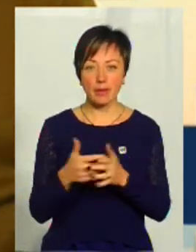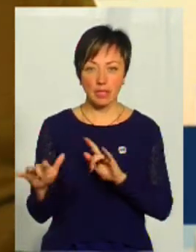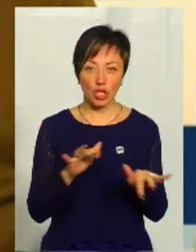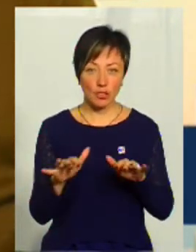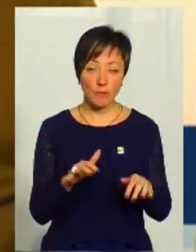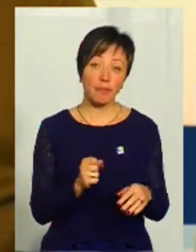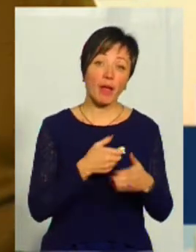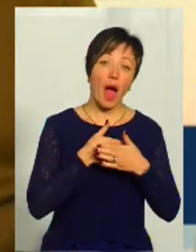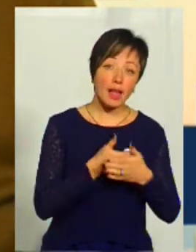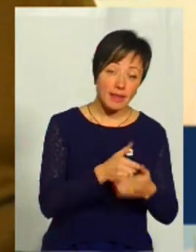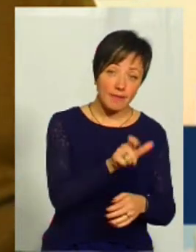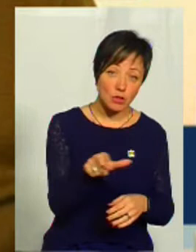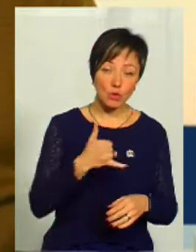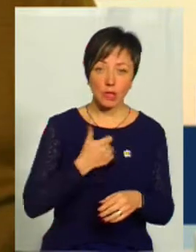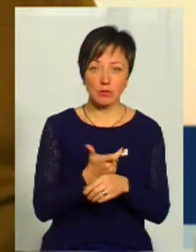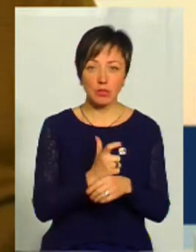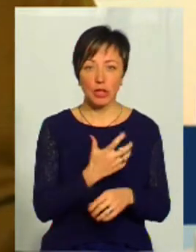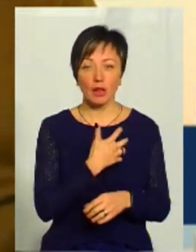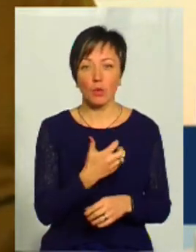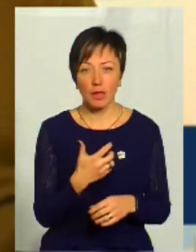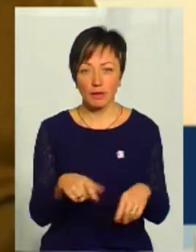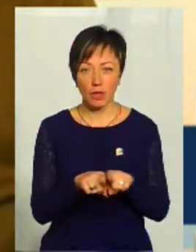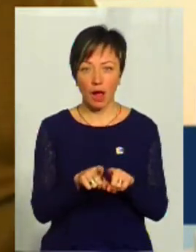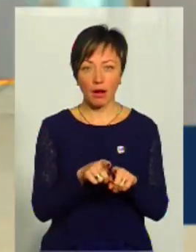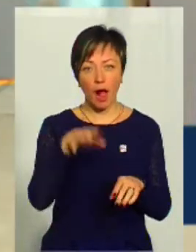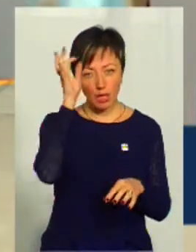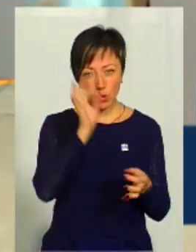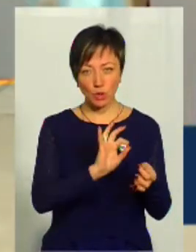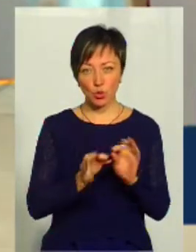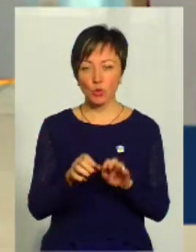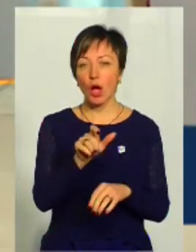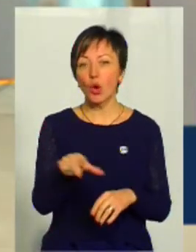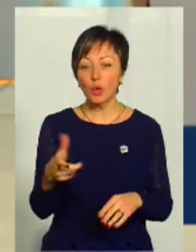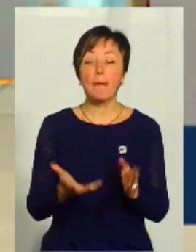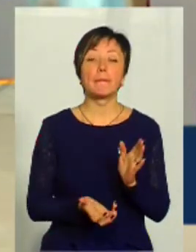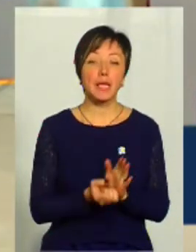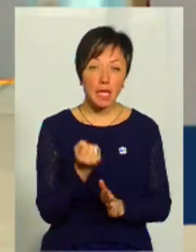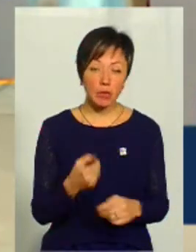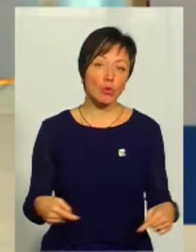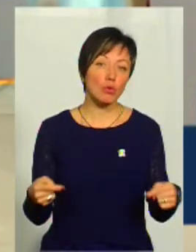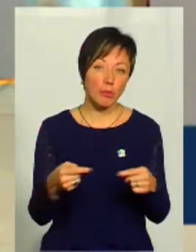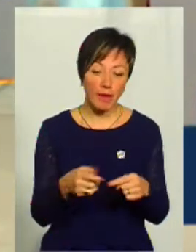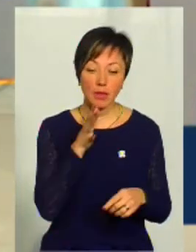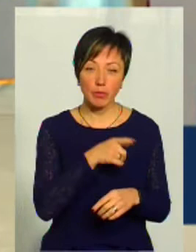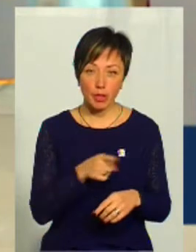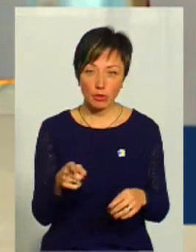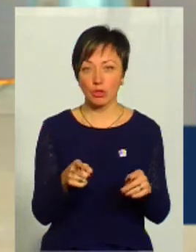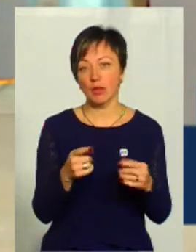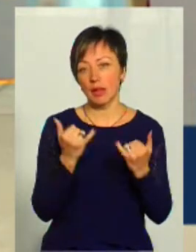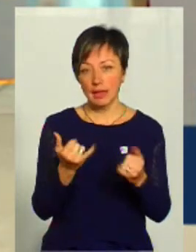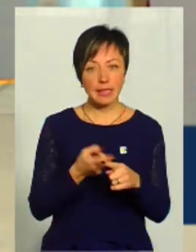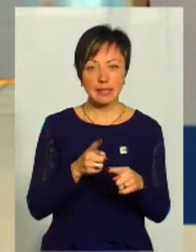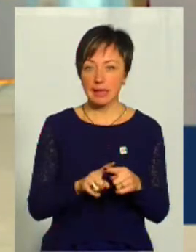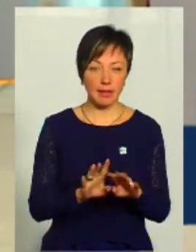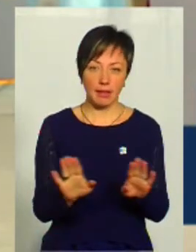діячів. Ну, активісти в нас більш інтуїтивно так асоціюються, це люди, які підтримують в певний період часу, але для